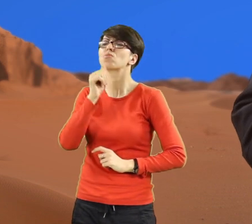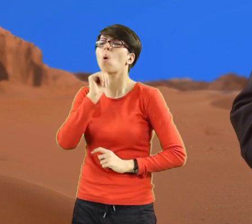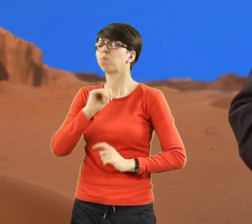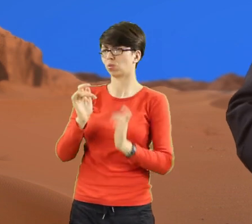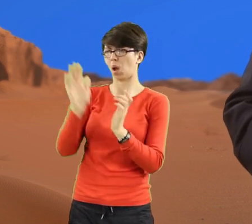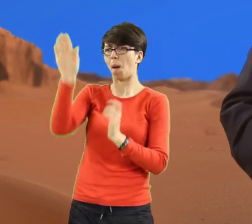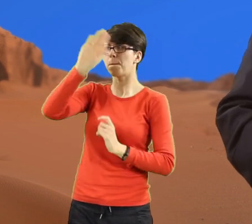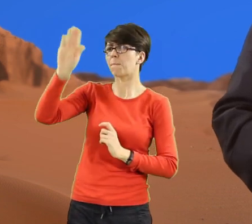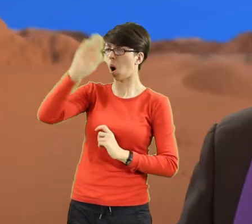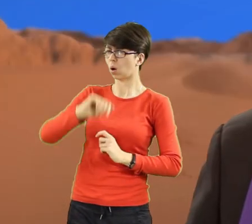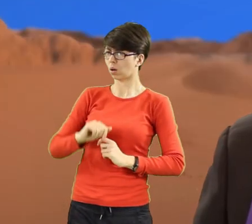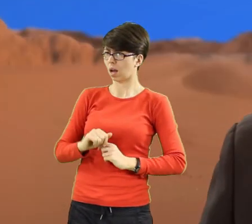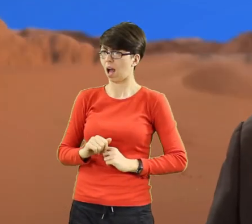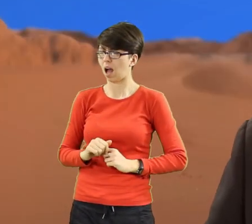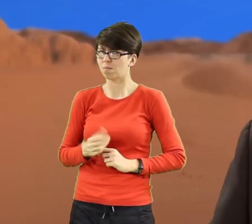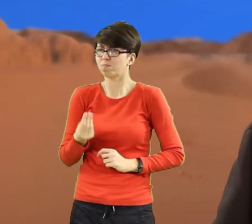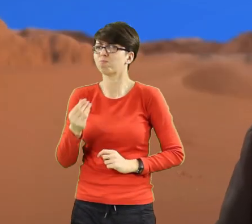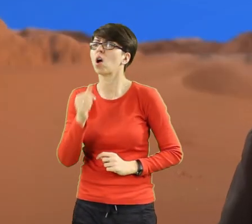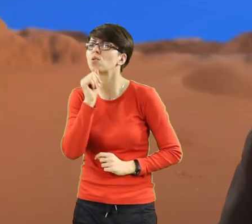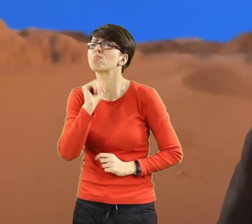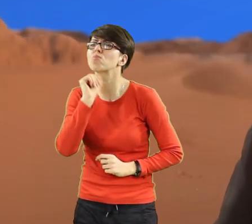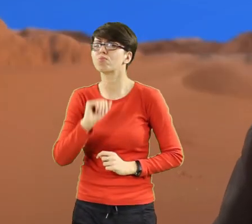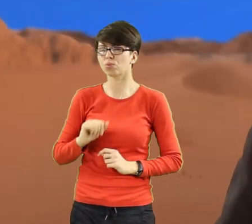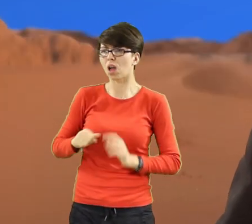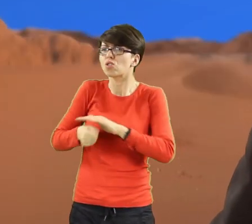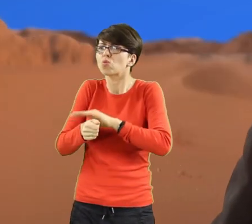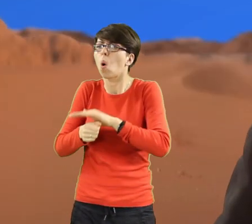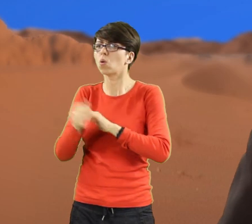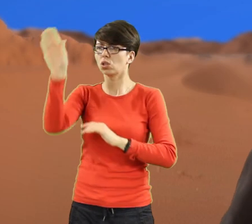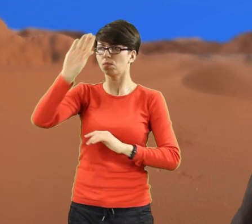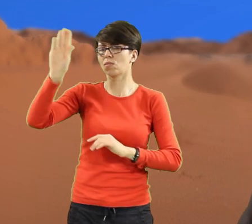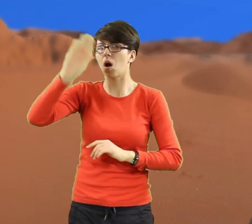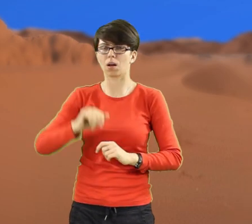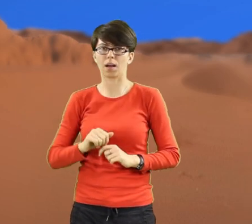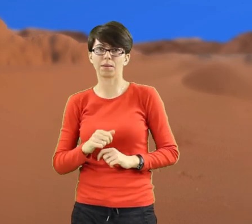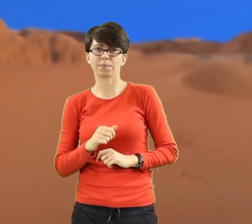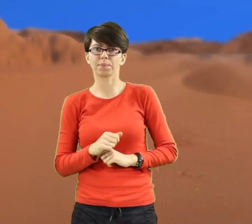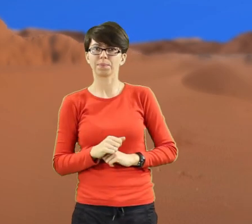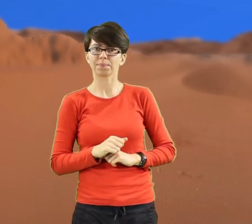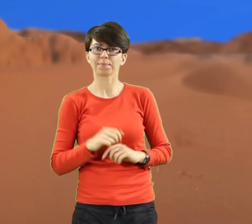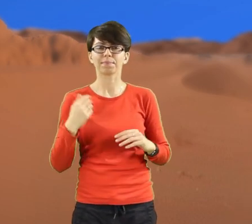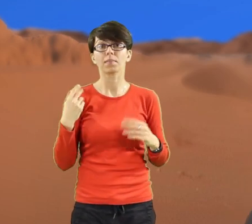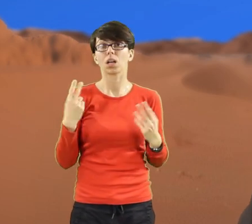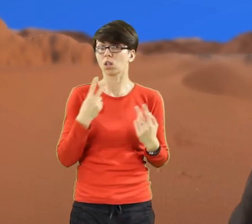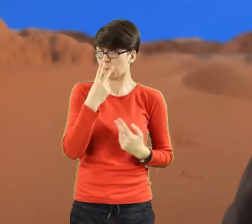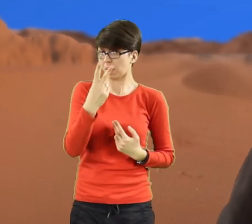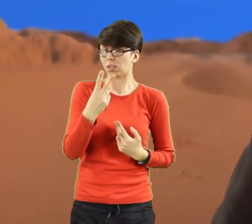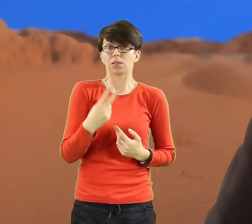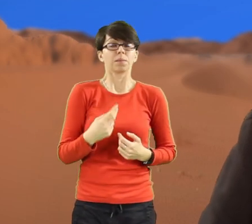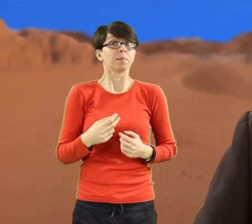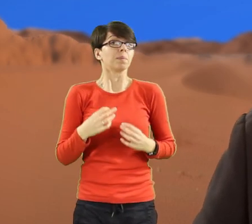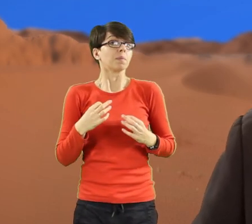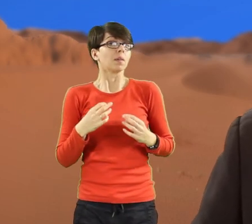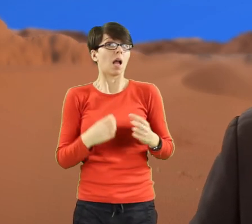Trzy pokusy w trzech różnych miejscach, które w jakiś sposób powrócą w tajemnicy Wielkiego Postu.